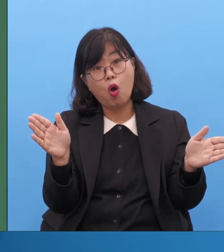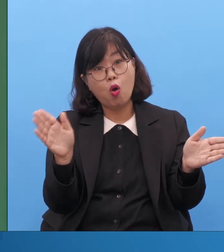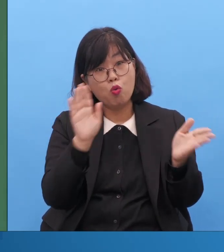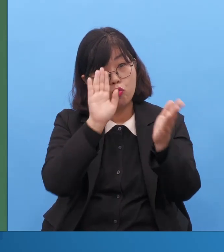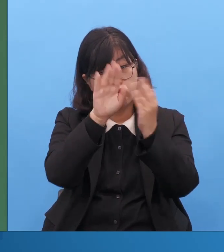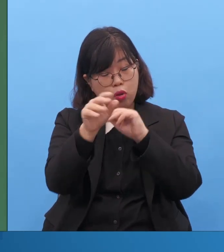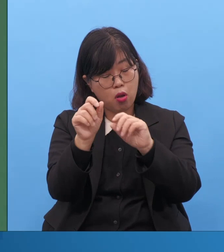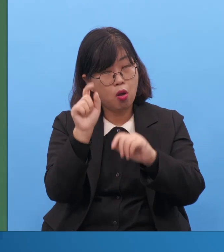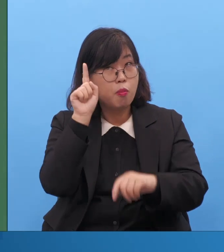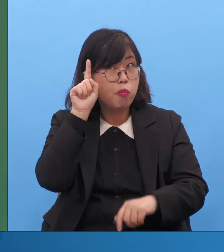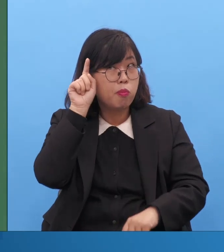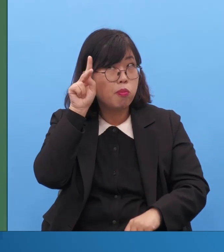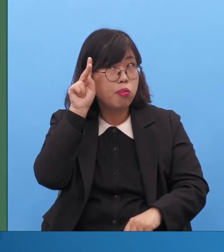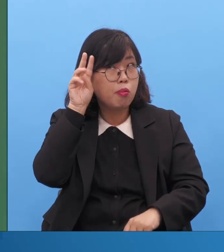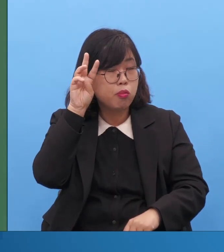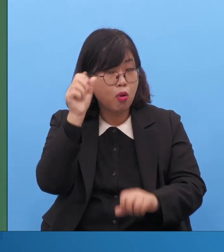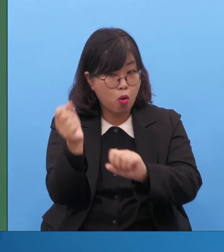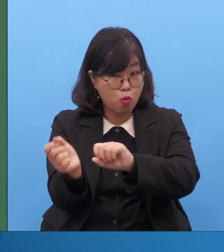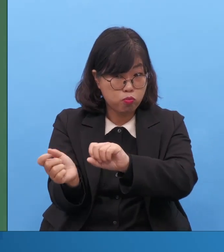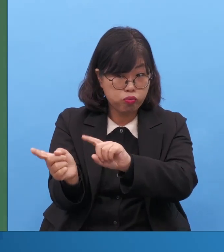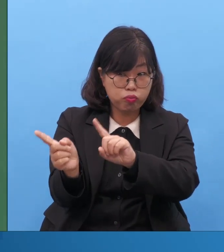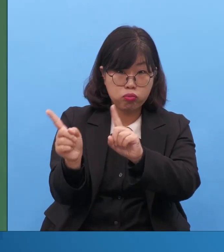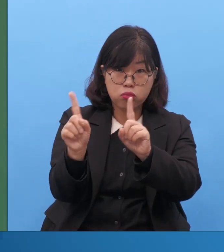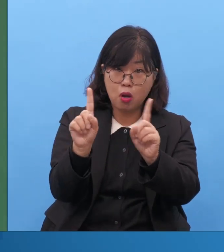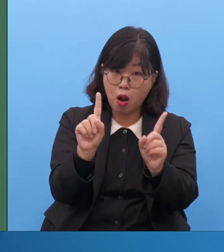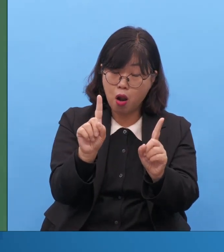여러분들 충격 안 받겠습니까? 충격, 감격이죠